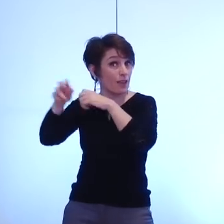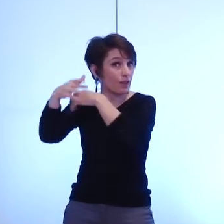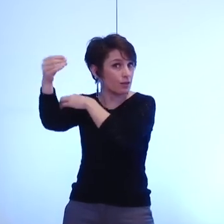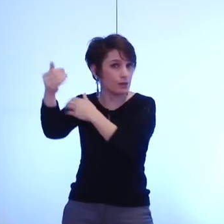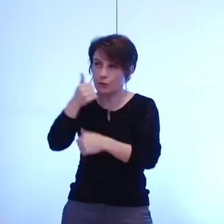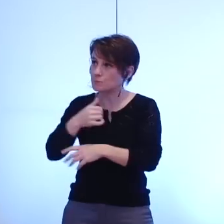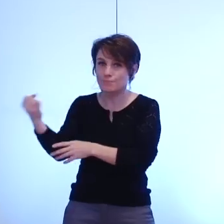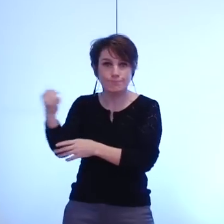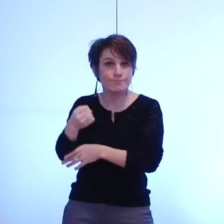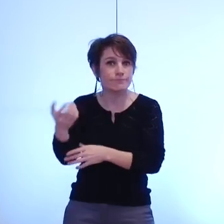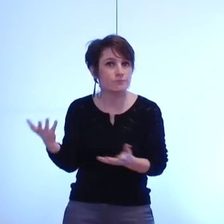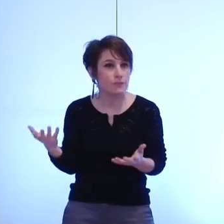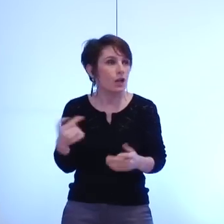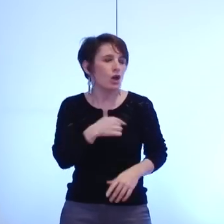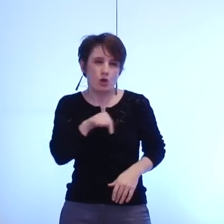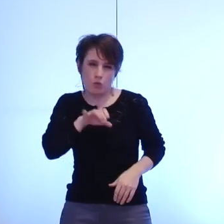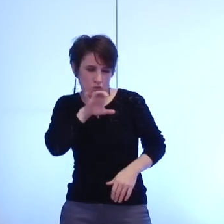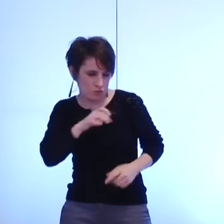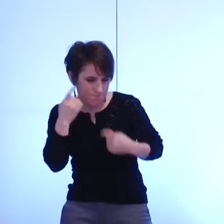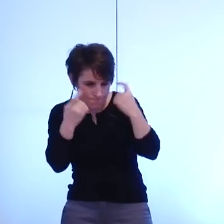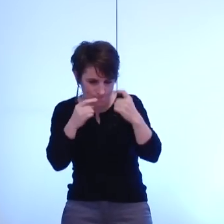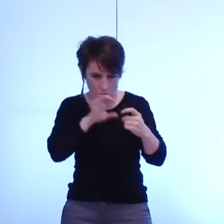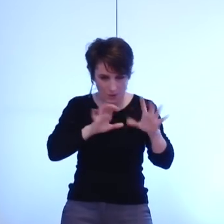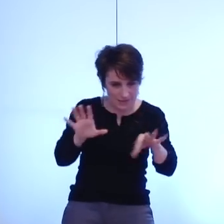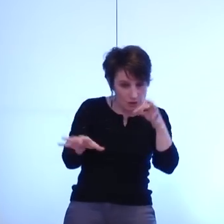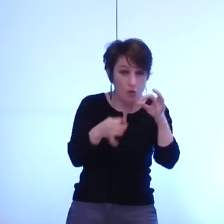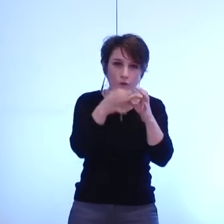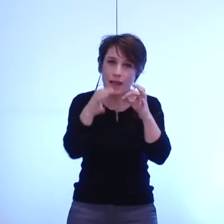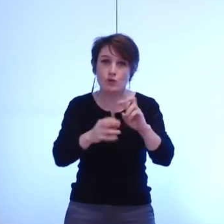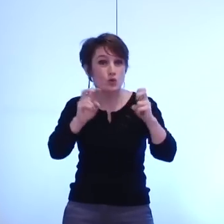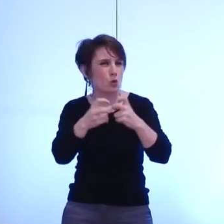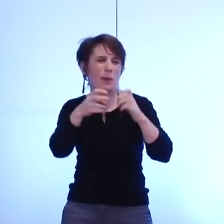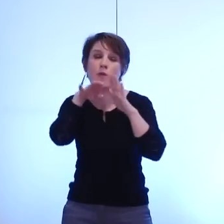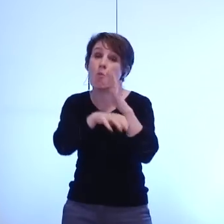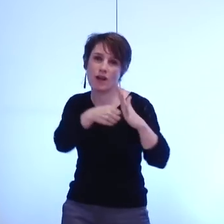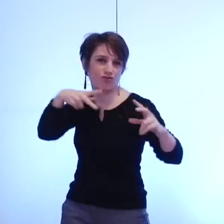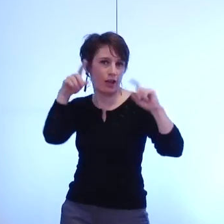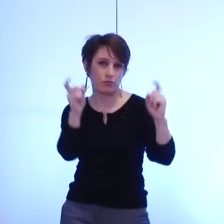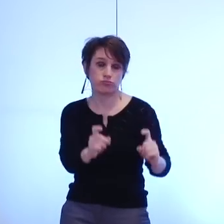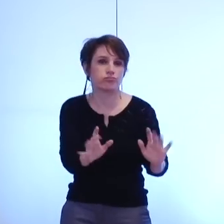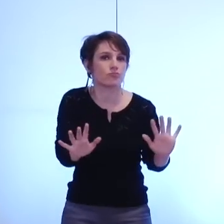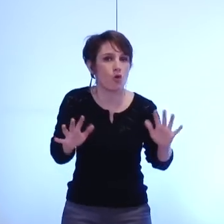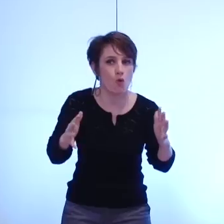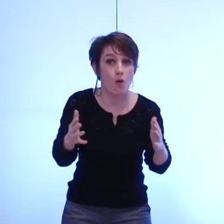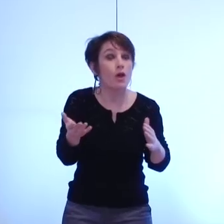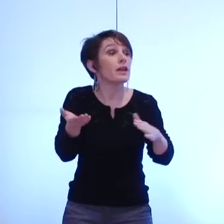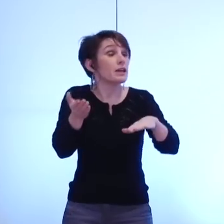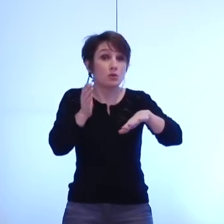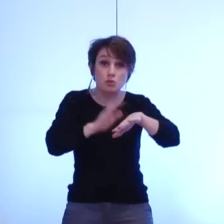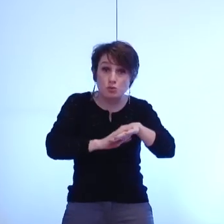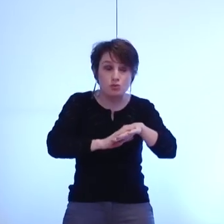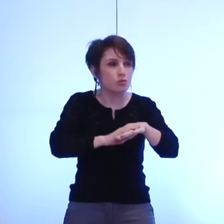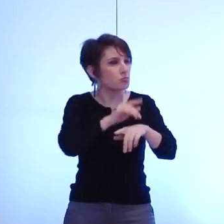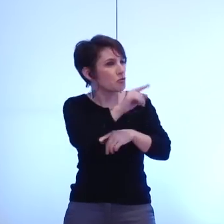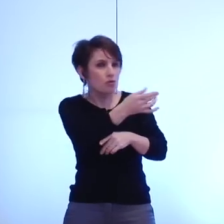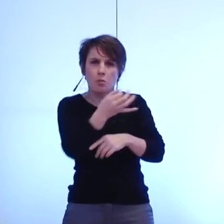dispositif de trouver la solution qui coûtera le moins cher au Gros-Neublois et sur le coût l'évaluation de 90 000 euros que vous